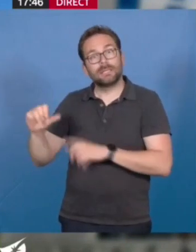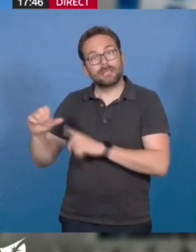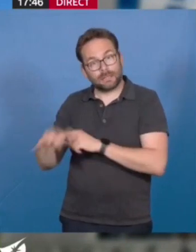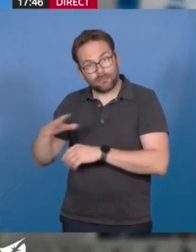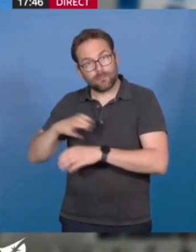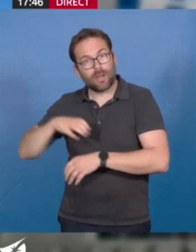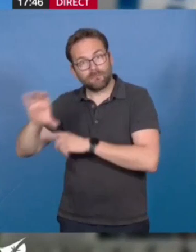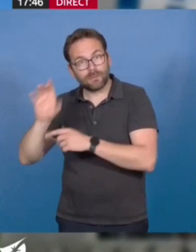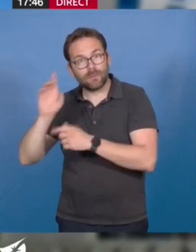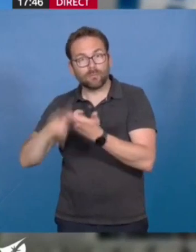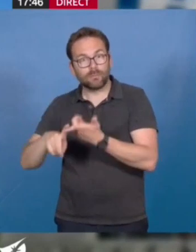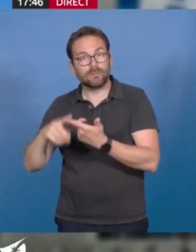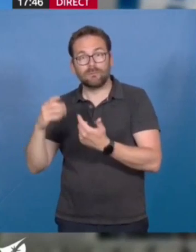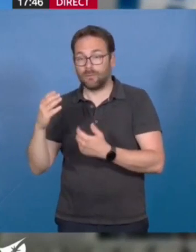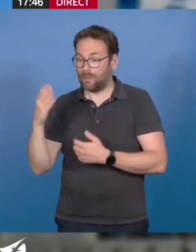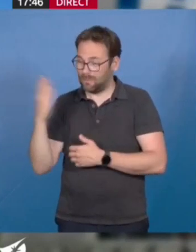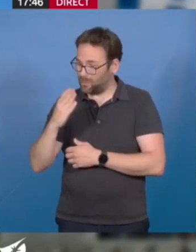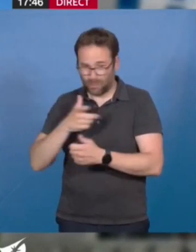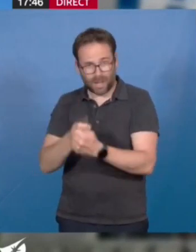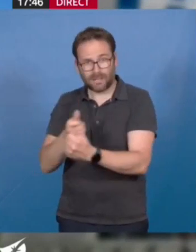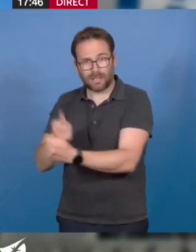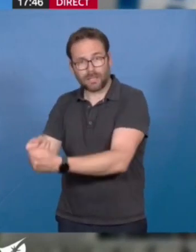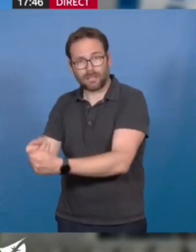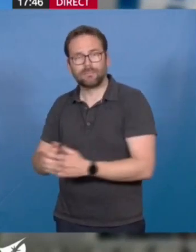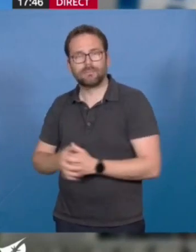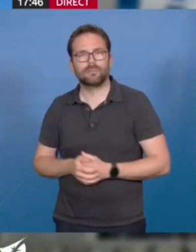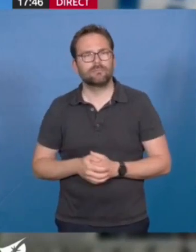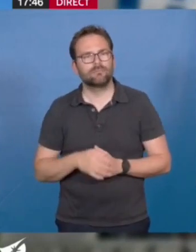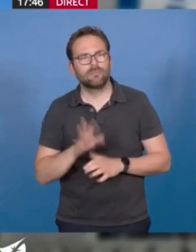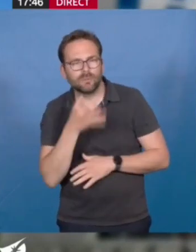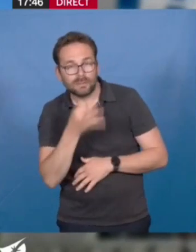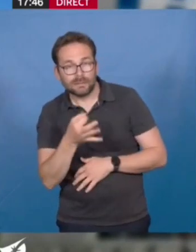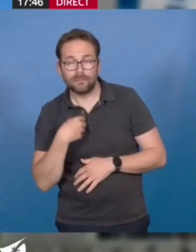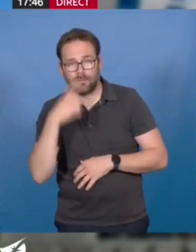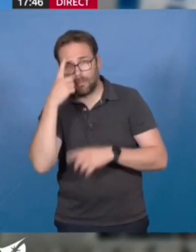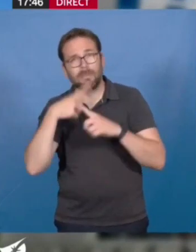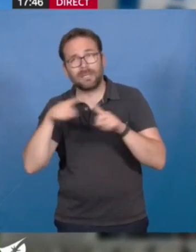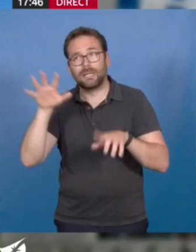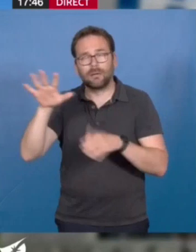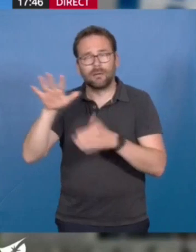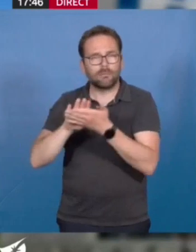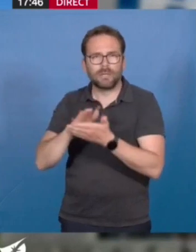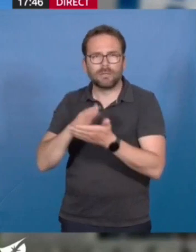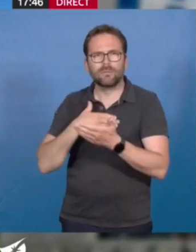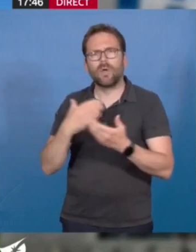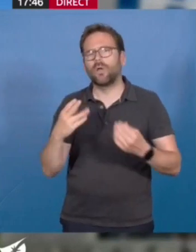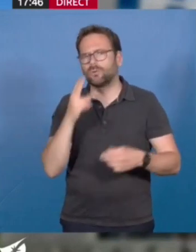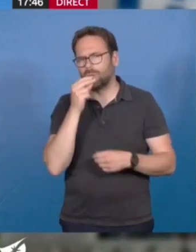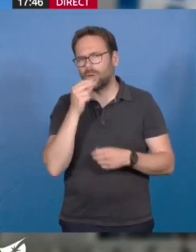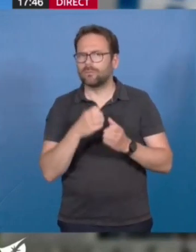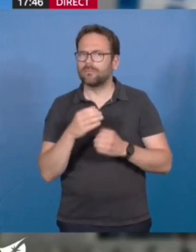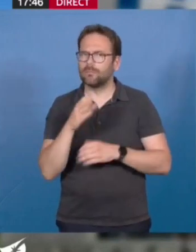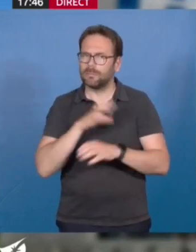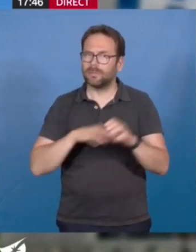cet investissement pour répondre à tous les besoins. Je voudrais évoquer notre désaccord de voir le développement à Nantes Métropole d'achat de